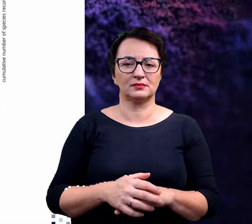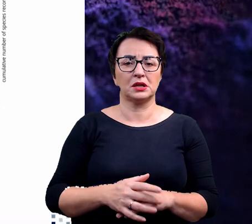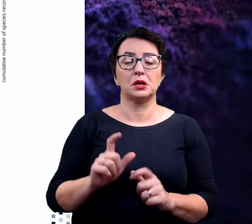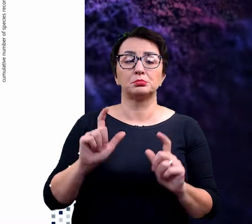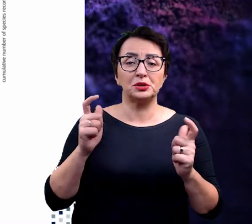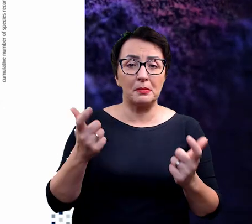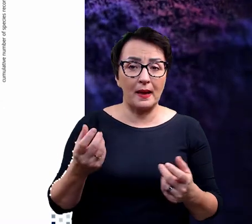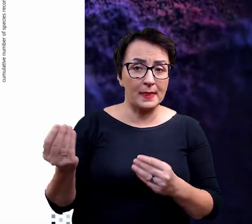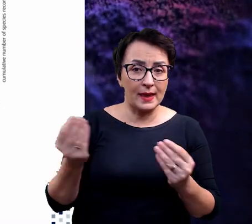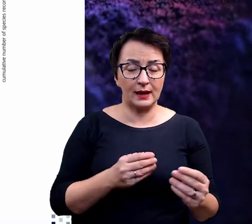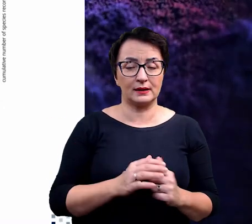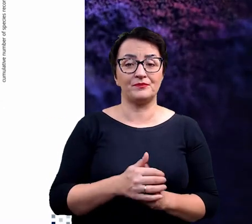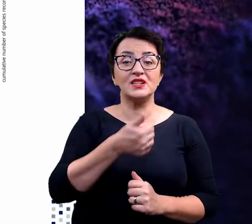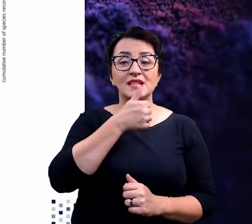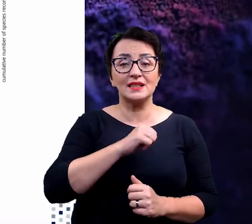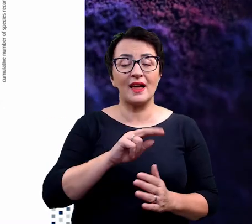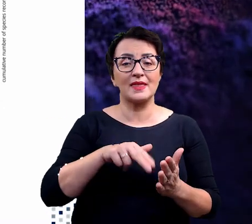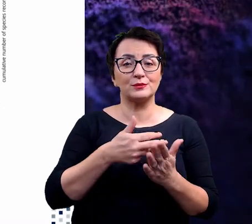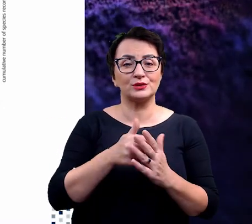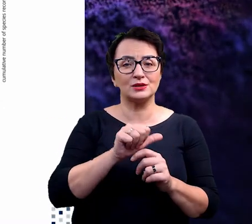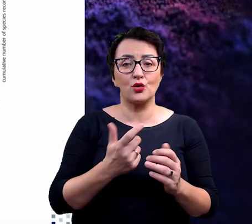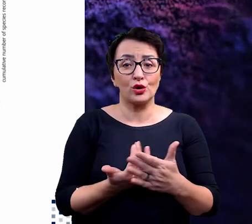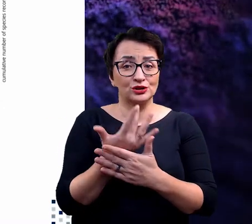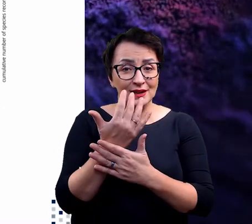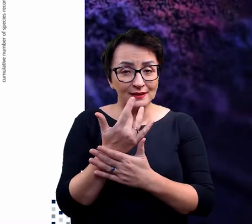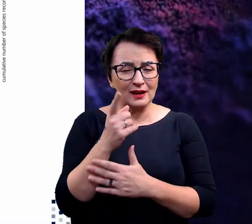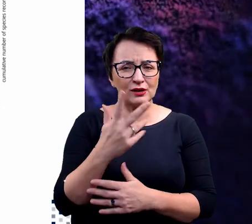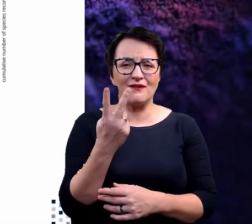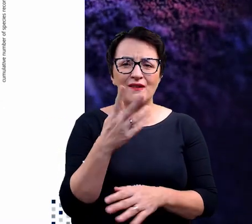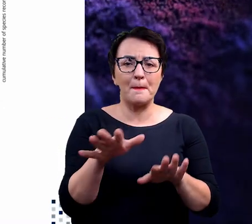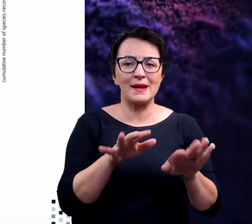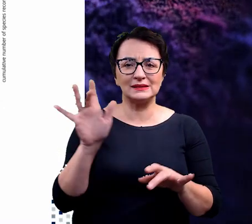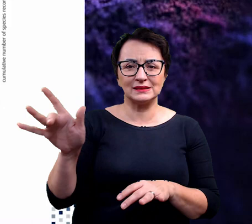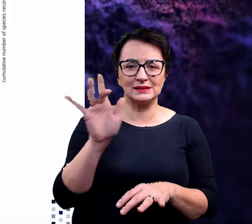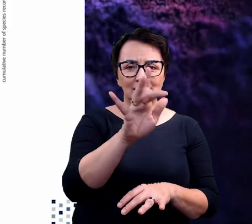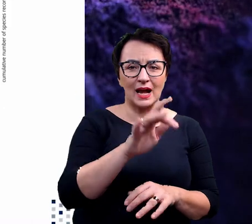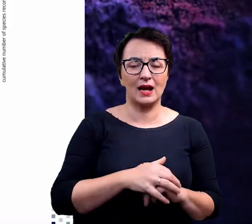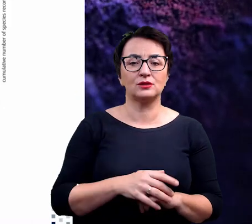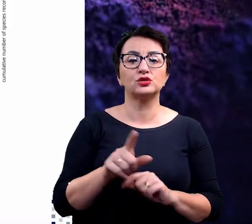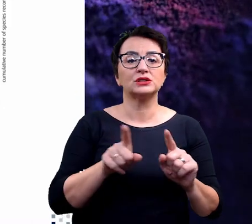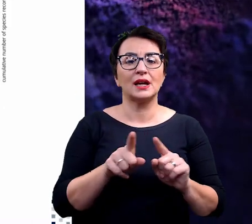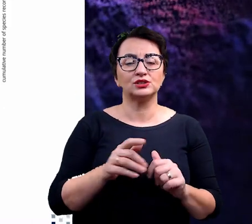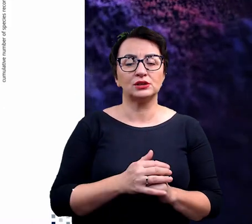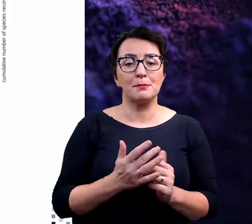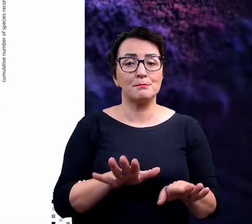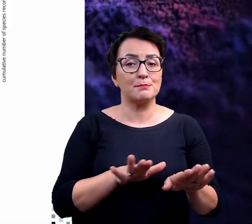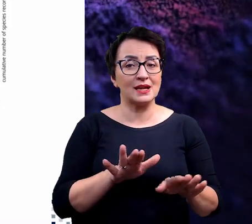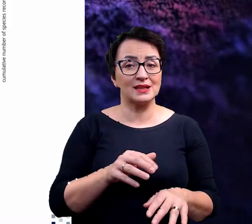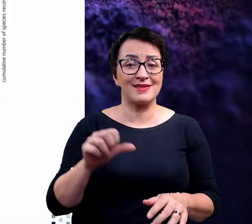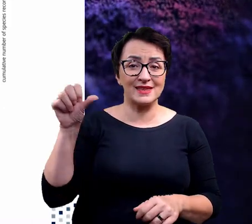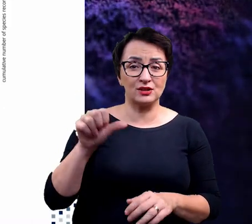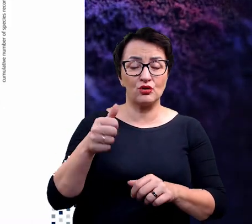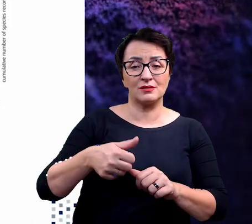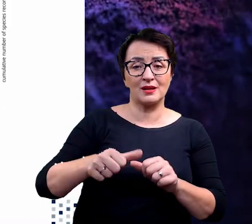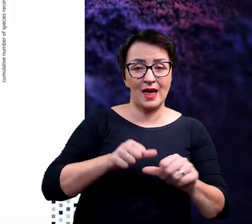przypadek. Do dzisiaj występuje na Islandii Hit Gerarda, taka roślina, która tylko w dwóch miejscach oznacza miejsce, gdzie tysiąc lat temu